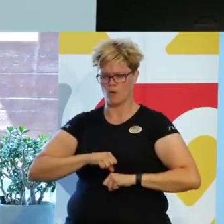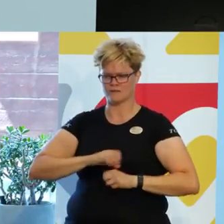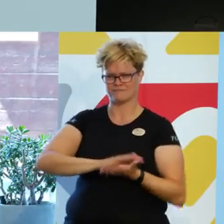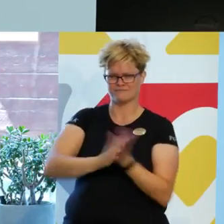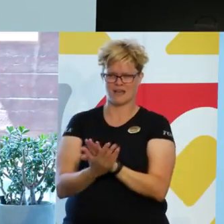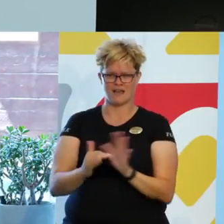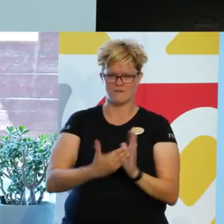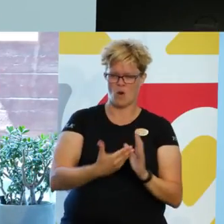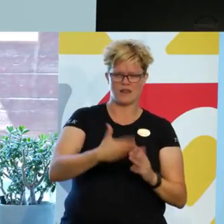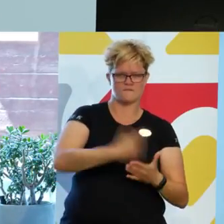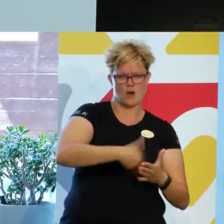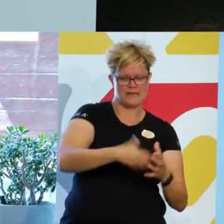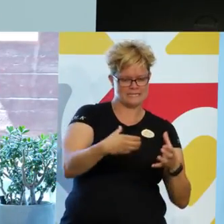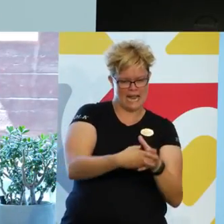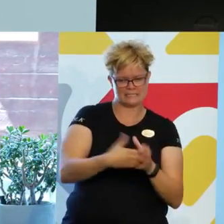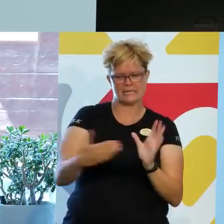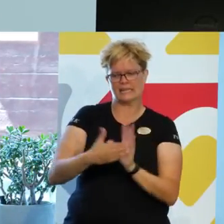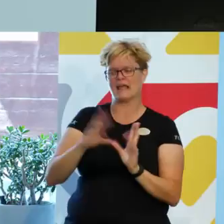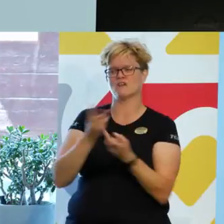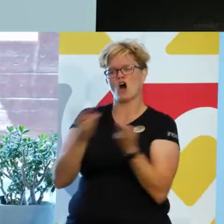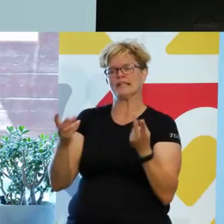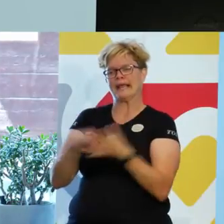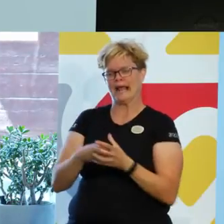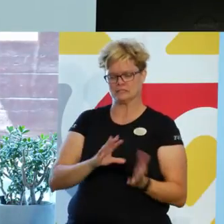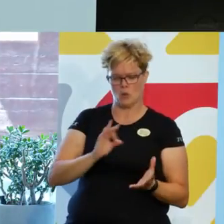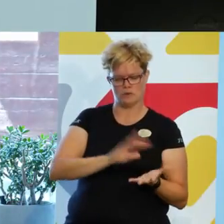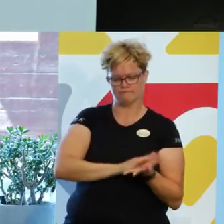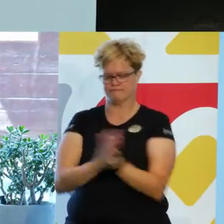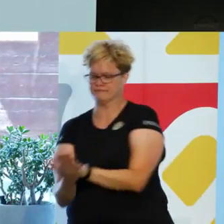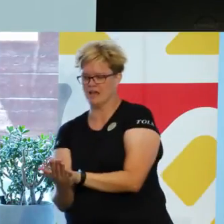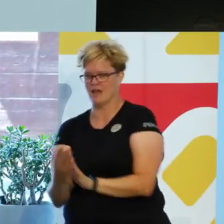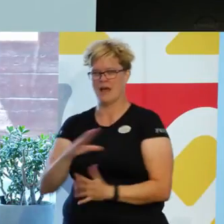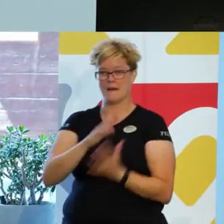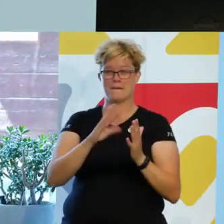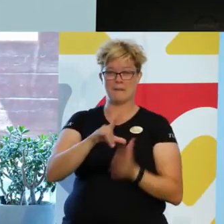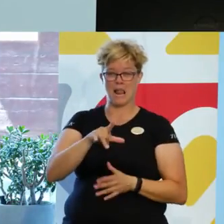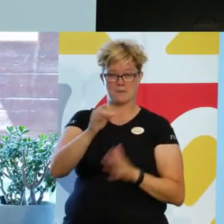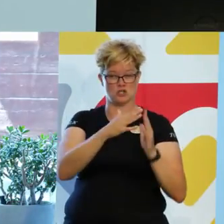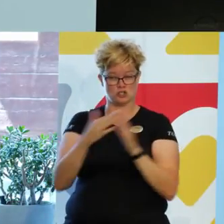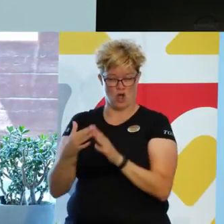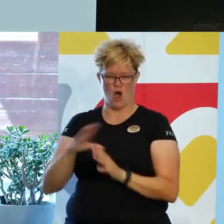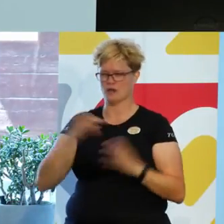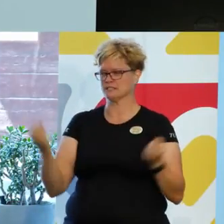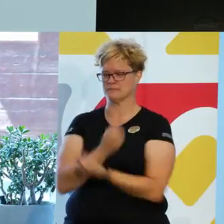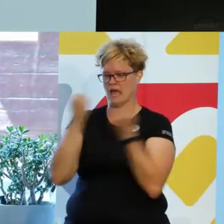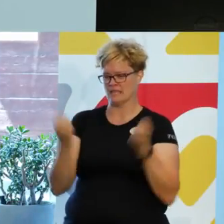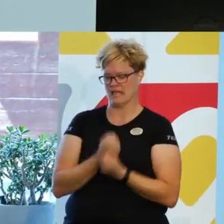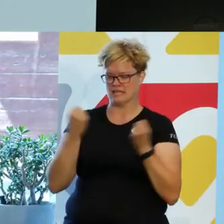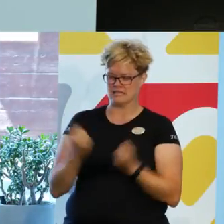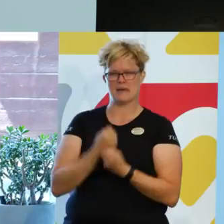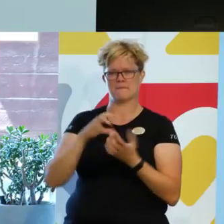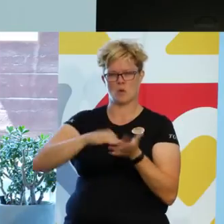mellan förberedelseklassen och den vanliga klassen. Vi har i Malmö stad ett spännande projekt med skolområde